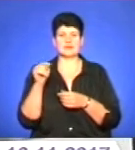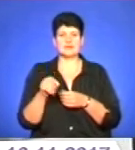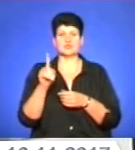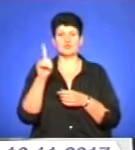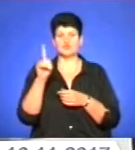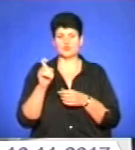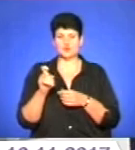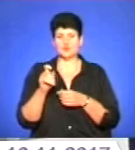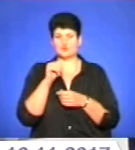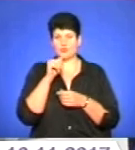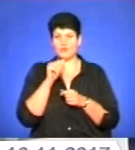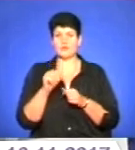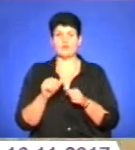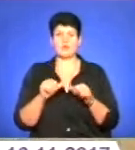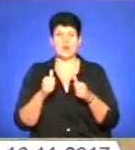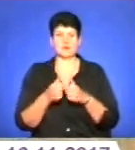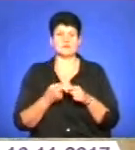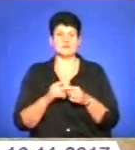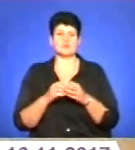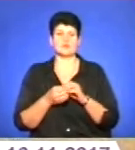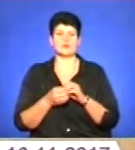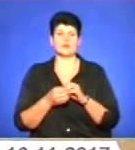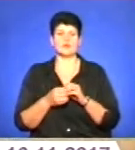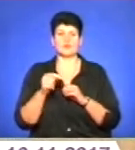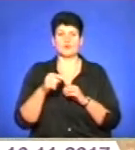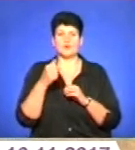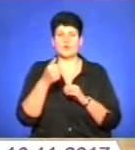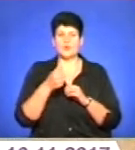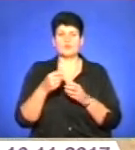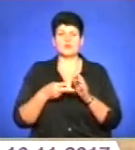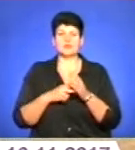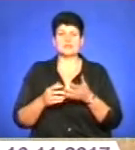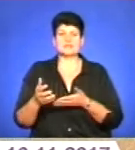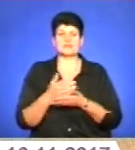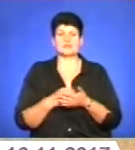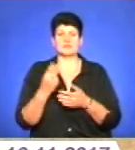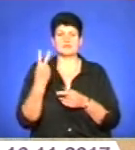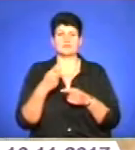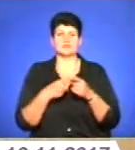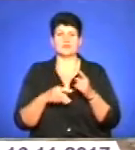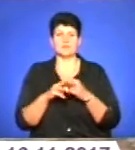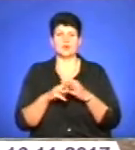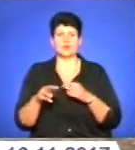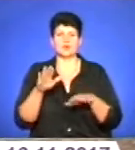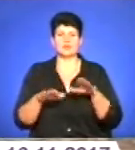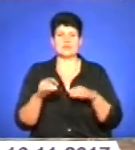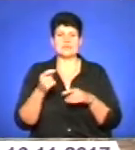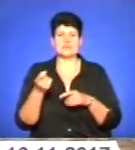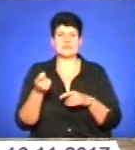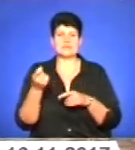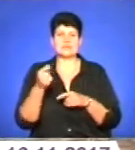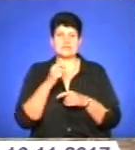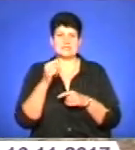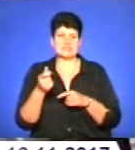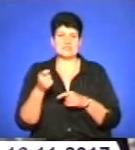центнерів цукрового боряка – це є результат. Цього року аграрії області планують зібрати понад 2,5 мільйона тонн зерна, 1,7